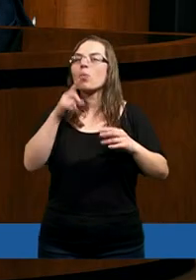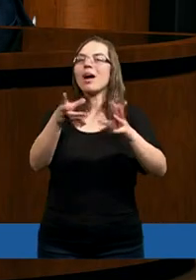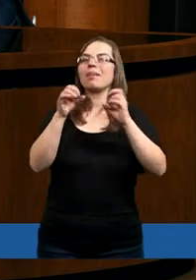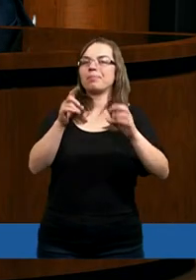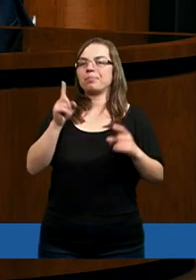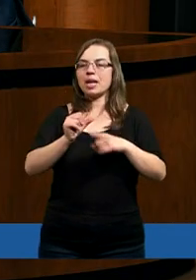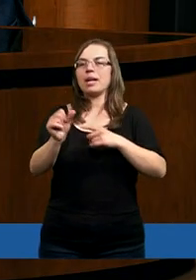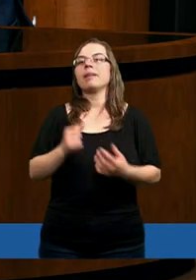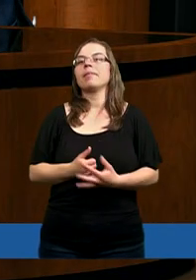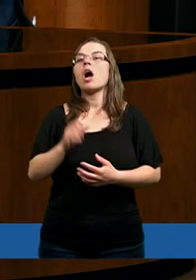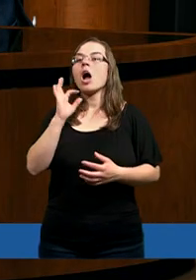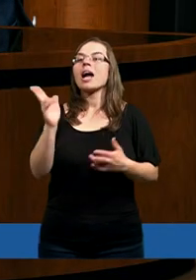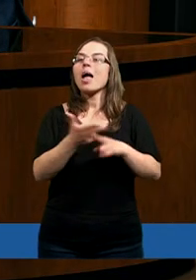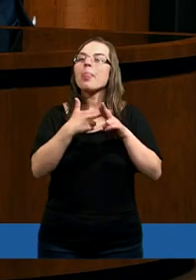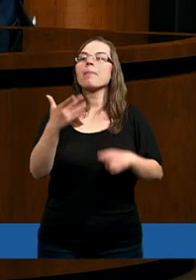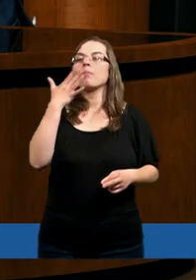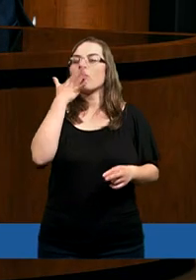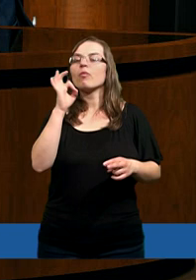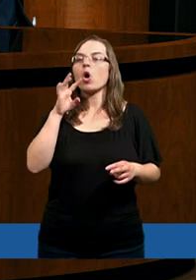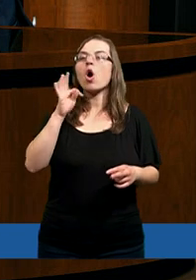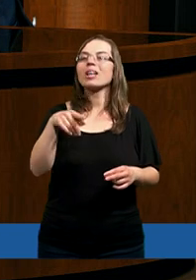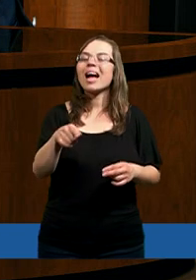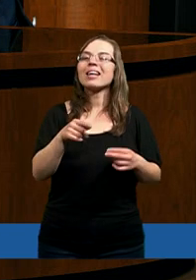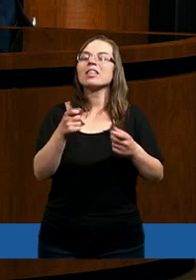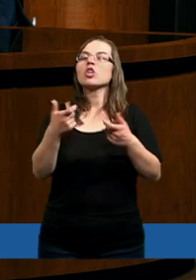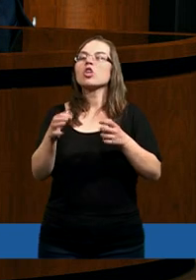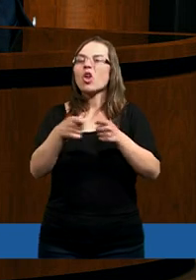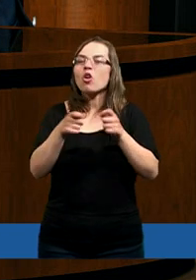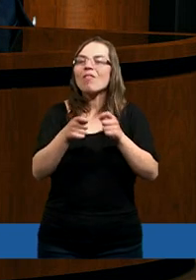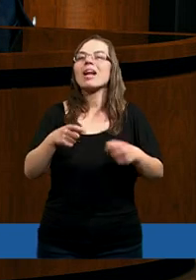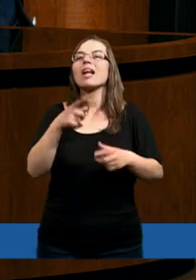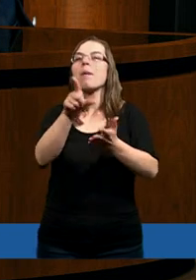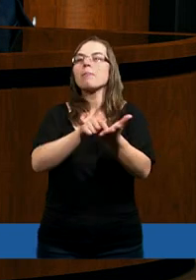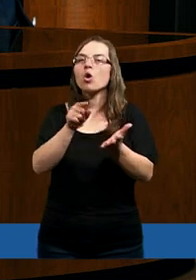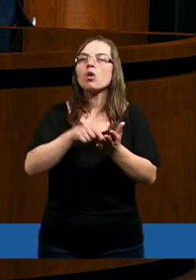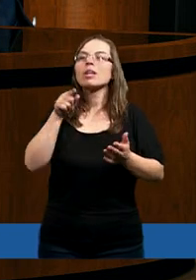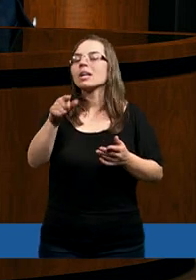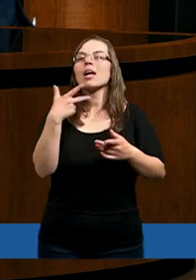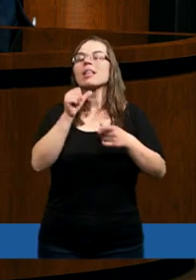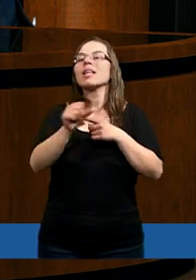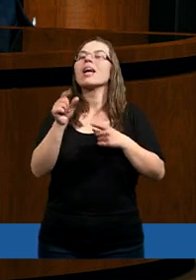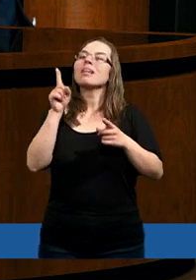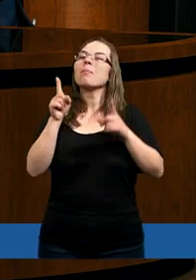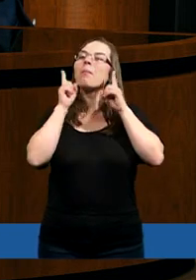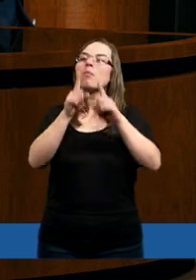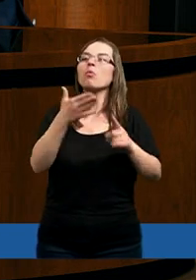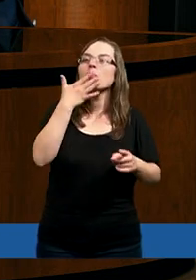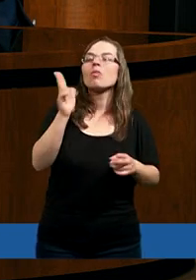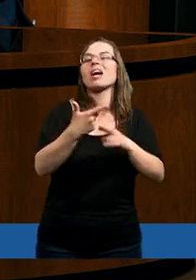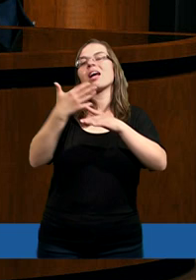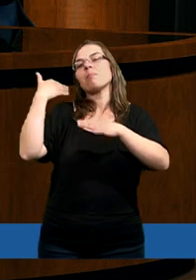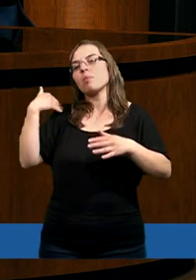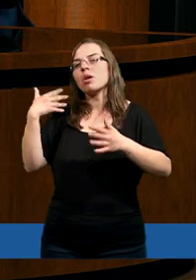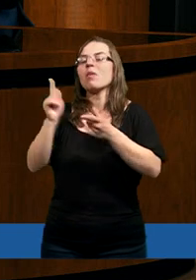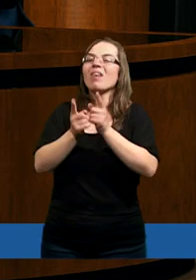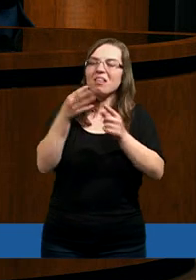Zobaczcie, kiedy mówimy o pewnych spostrzeżeniach Piotra, to Piotr tak naprawdę nie jest bardzo zaskoczony. Mówi, kiedyś byli